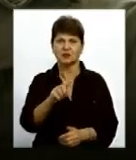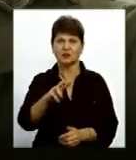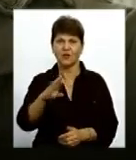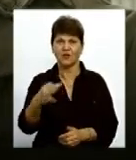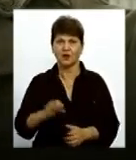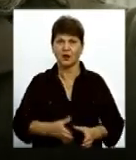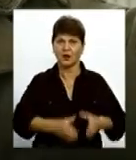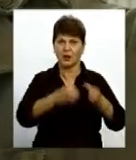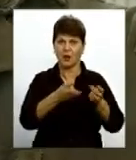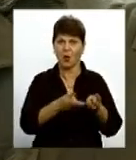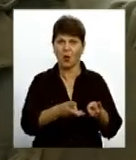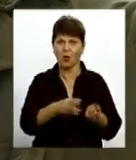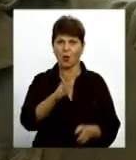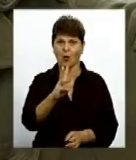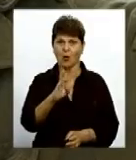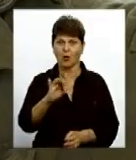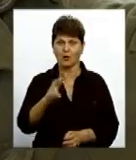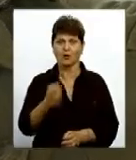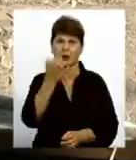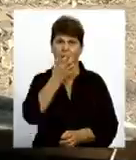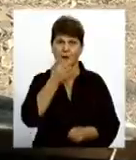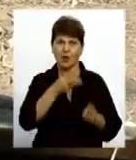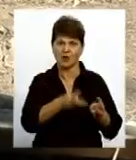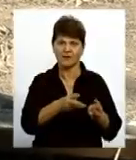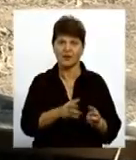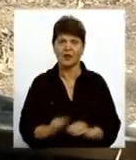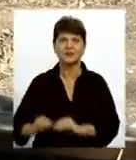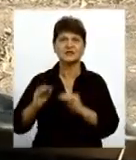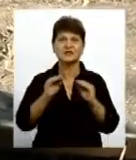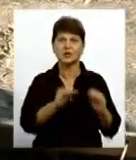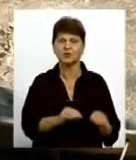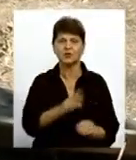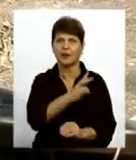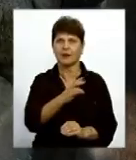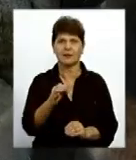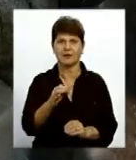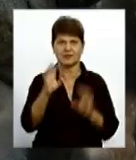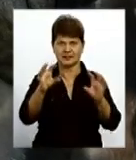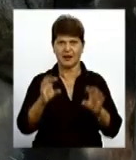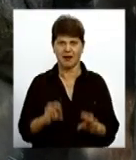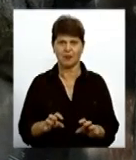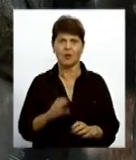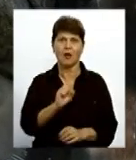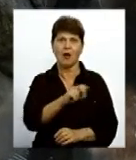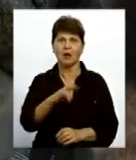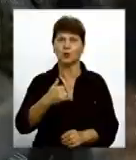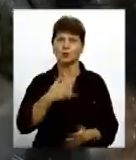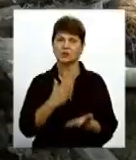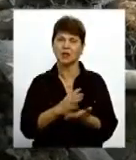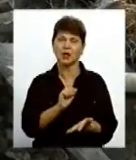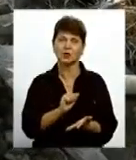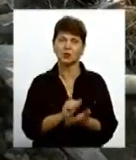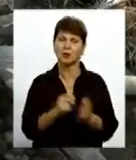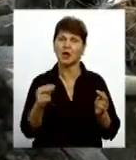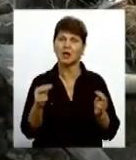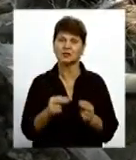обігріватель, встановлений нелегально Але в нас є документи, які